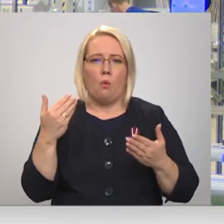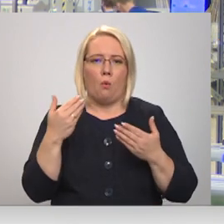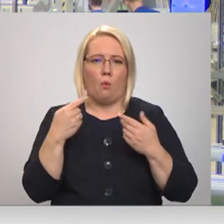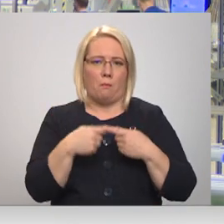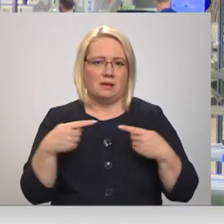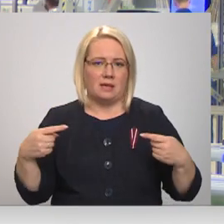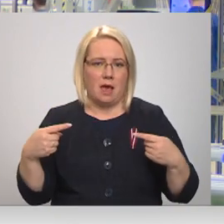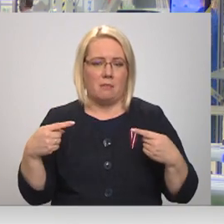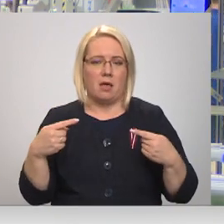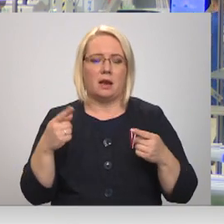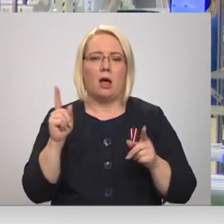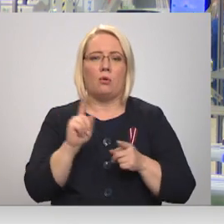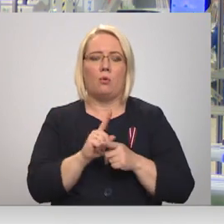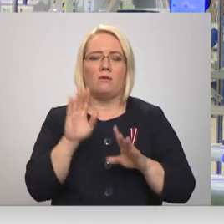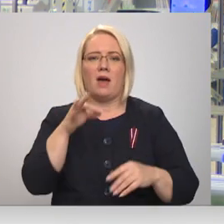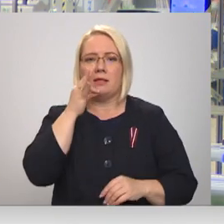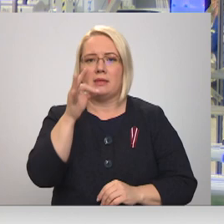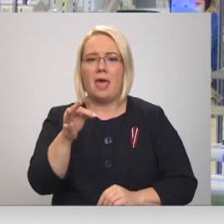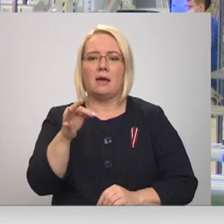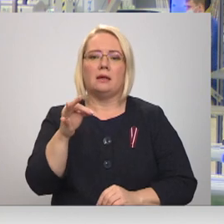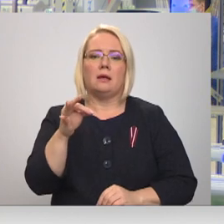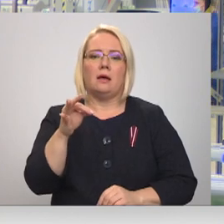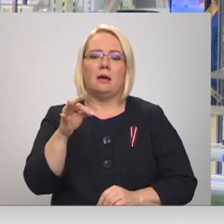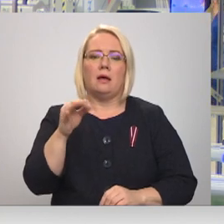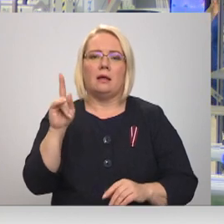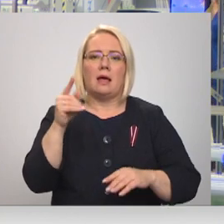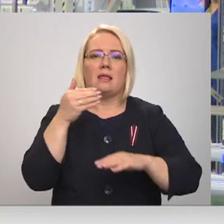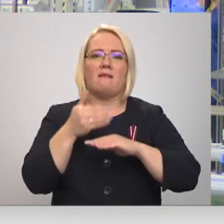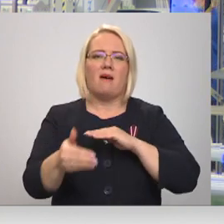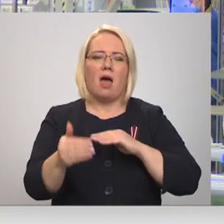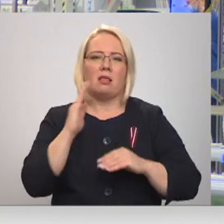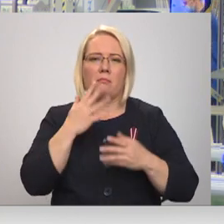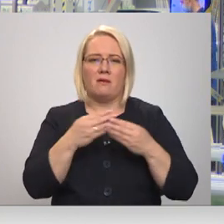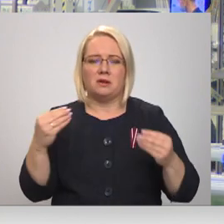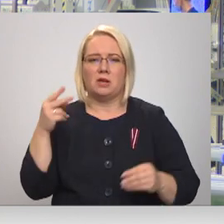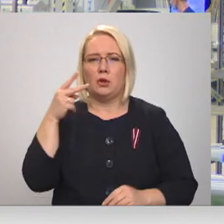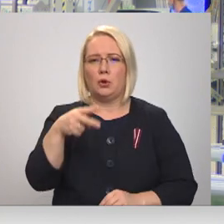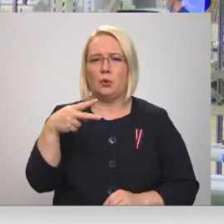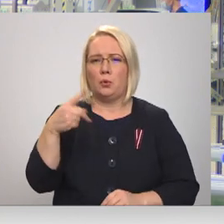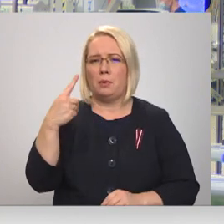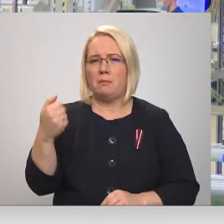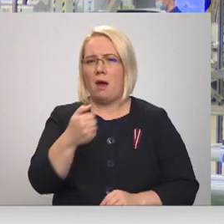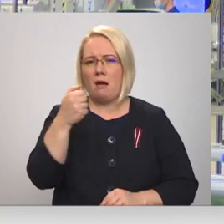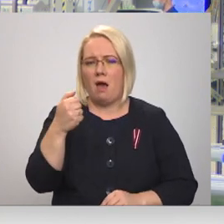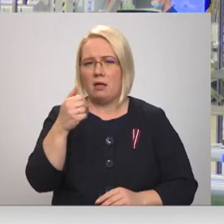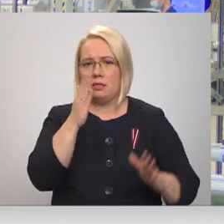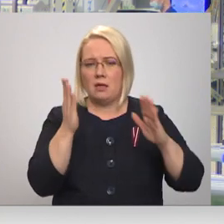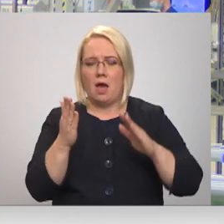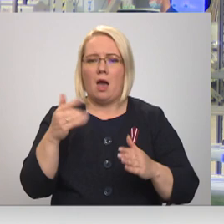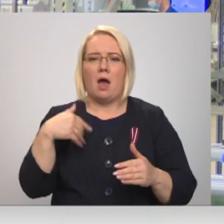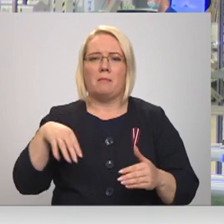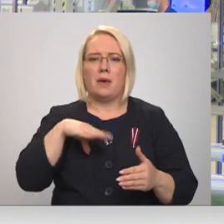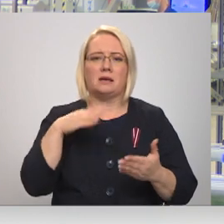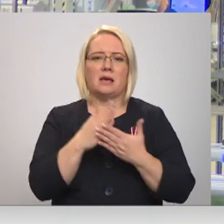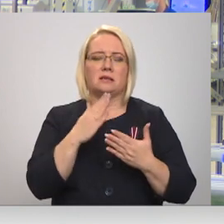ka kopš tās vēla pavasara 2021. gadam mēs esam ar šajā situācijā,